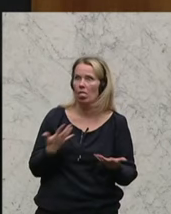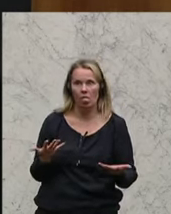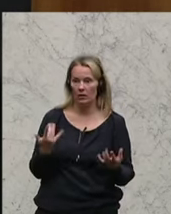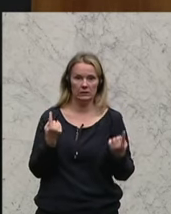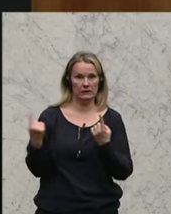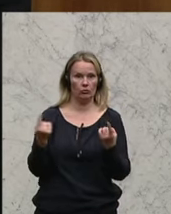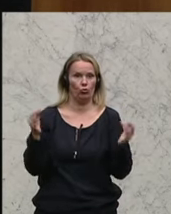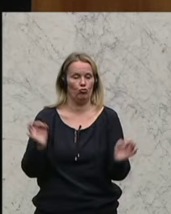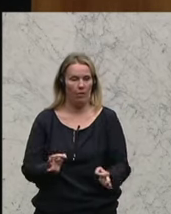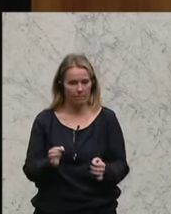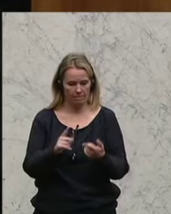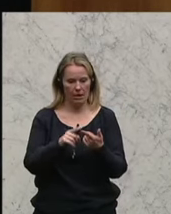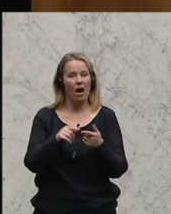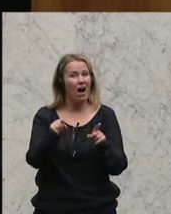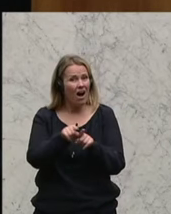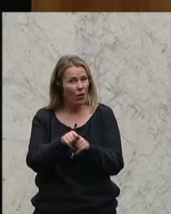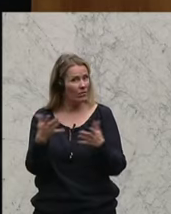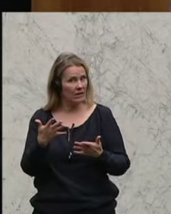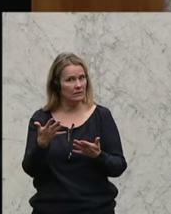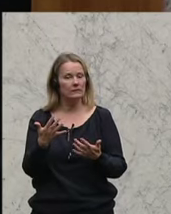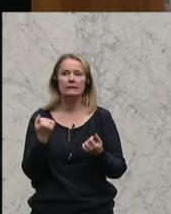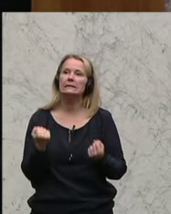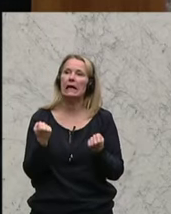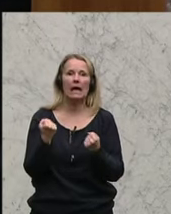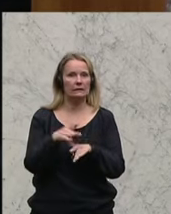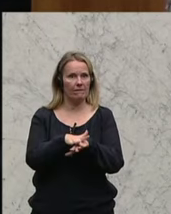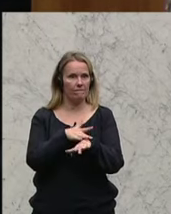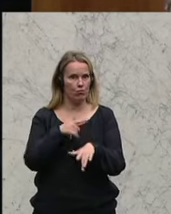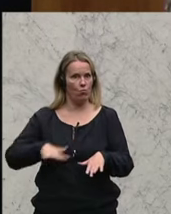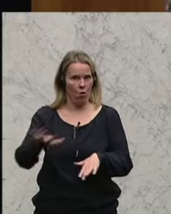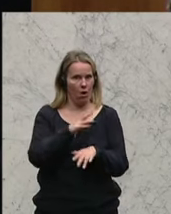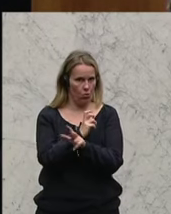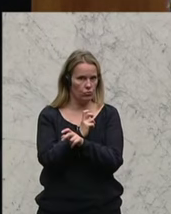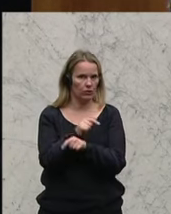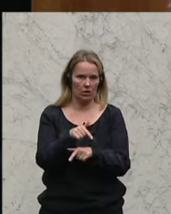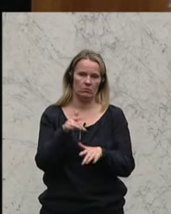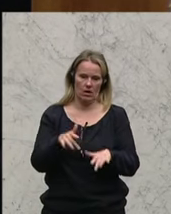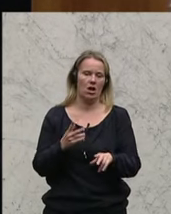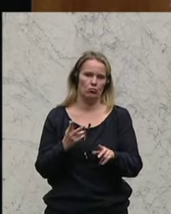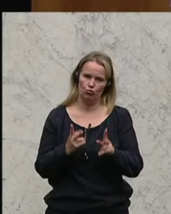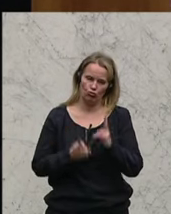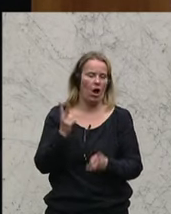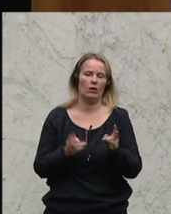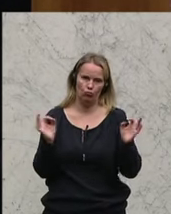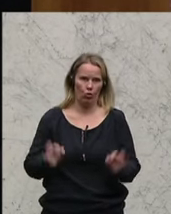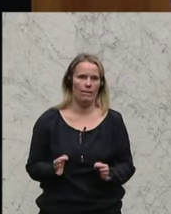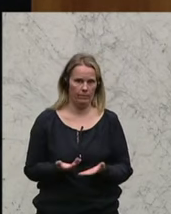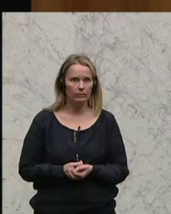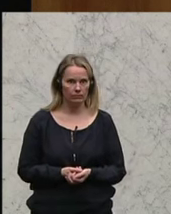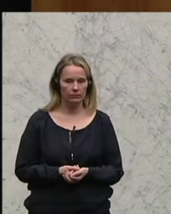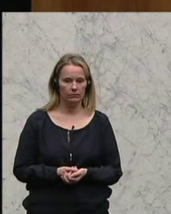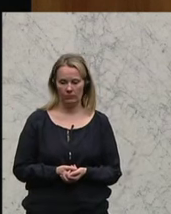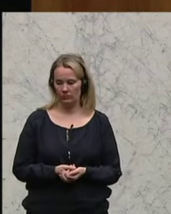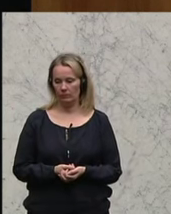und auf der anderen Seite, weil sie auch das Sicherheitsgefühl dieses Landes aufs Schwerste beeinträchtigen. Genauso